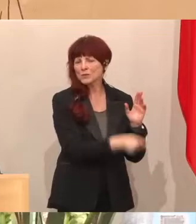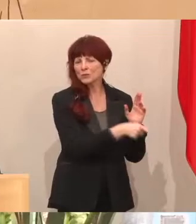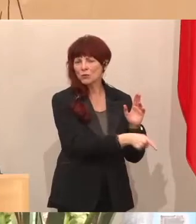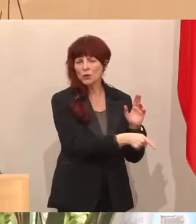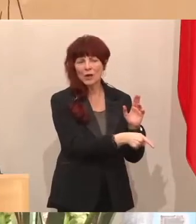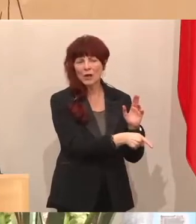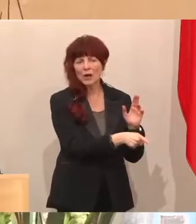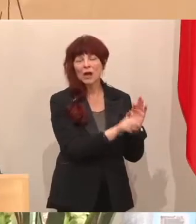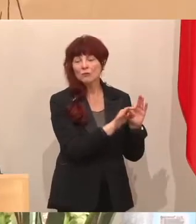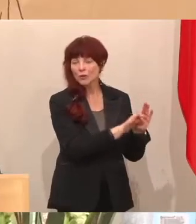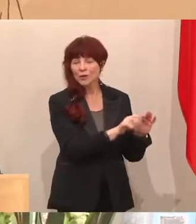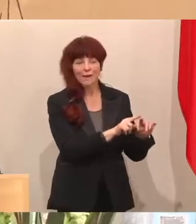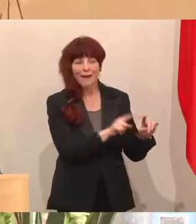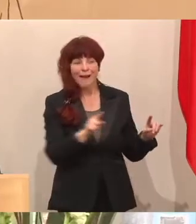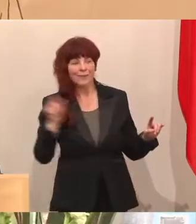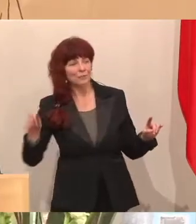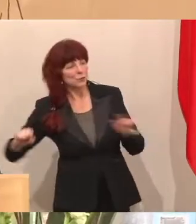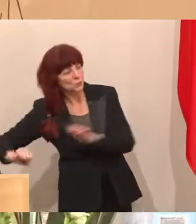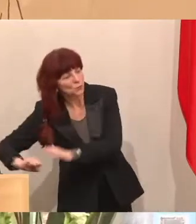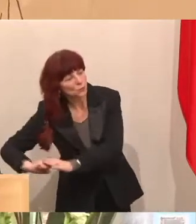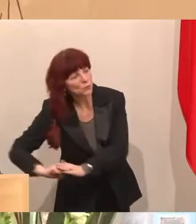Ich kann bekräftigen, laden sich die herunter.